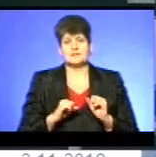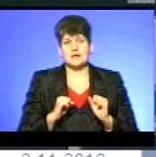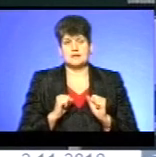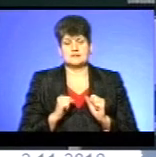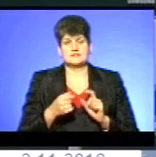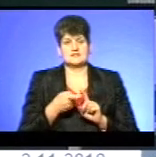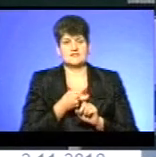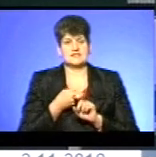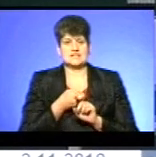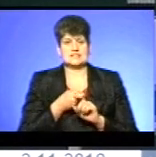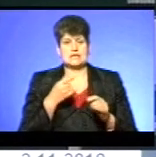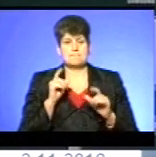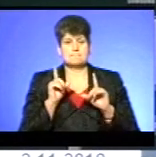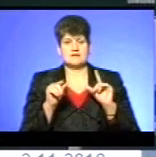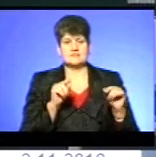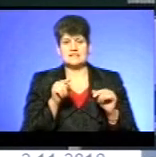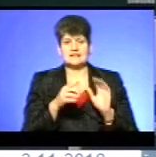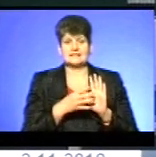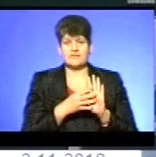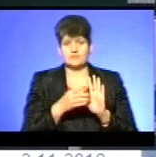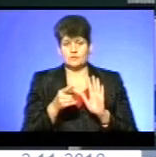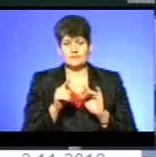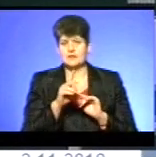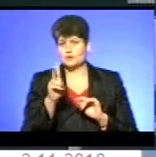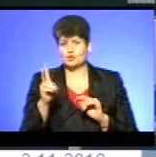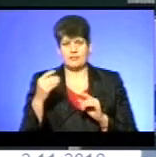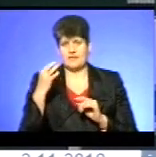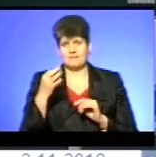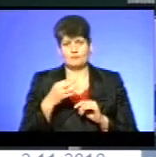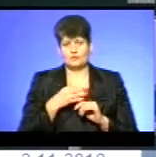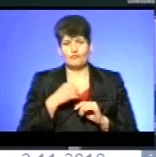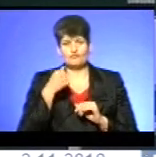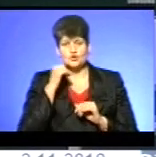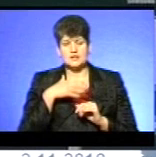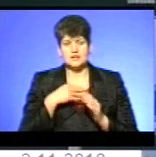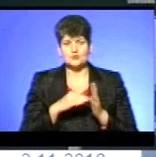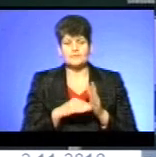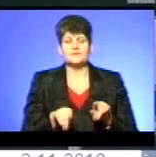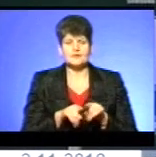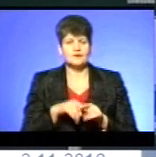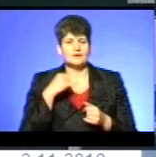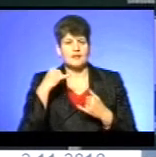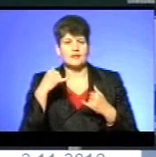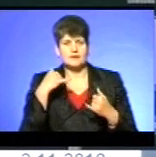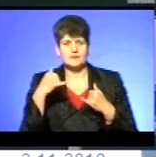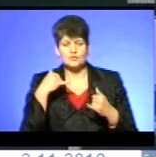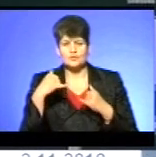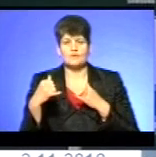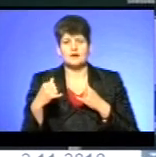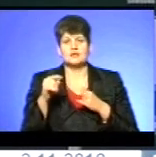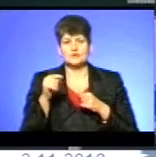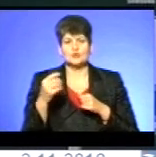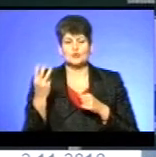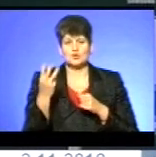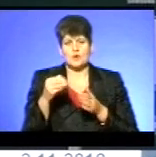перевізниками, їх у Тернополі 9. Жоден з них не відповів. Вчора наші журналісти теж телефонували до перевізників, тоді